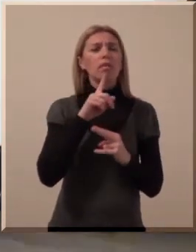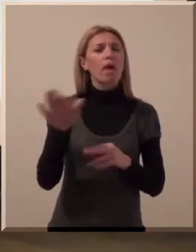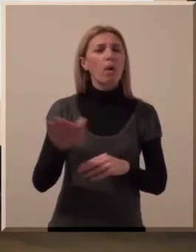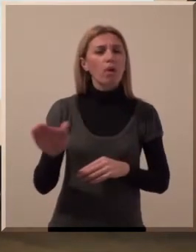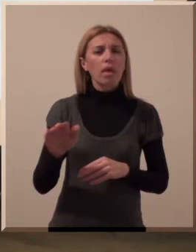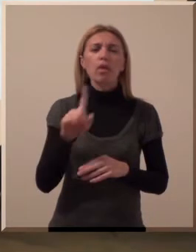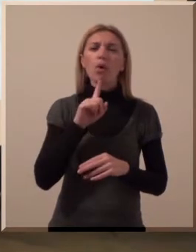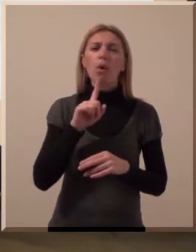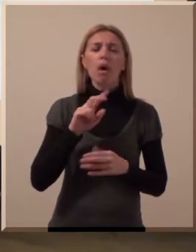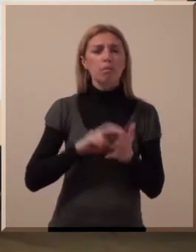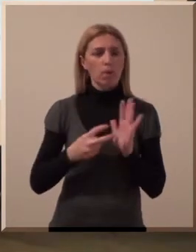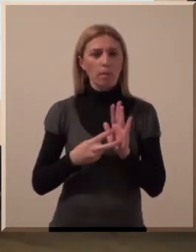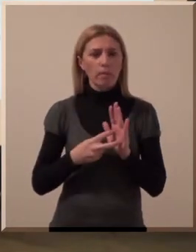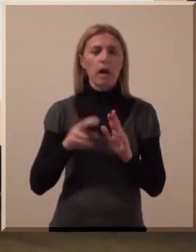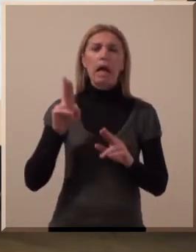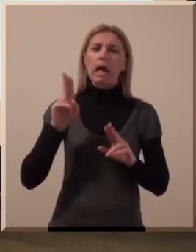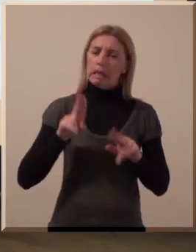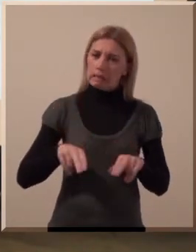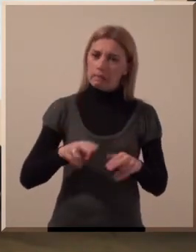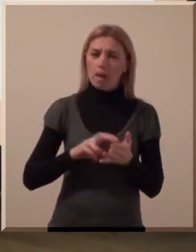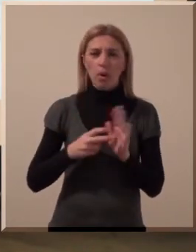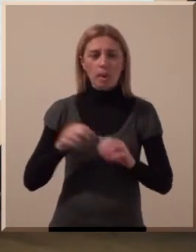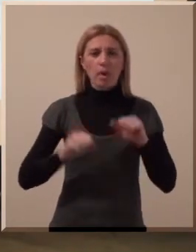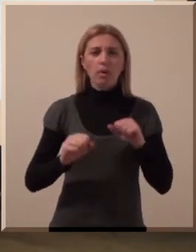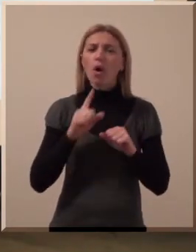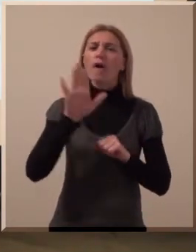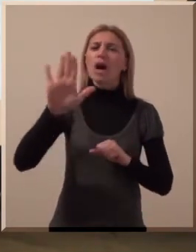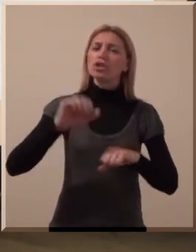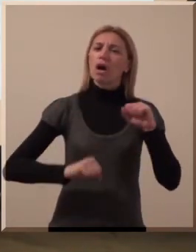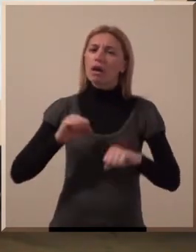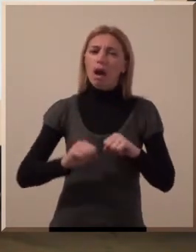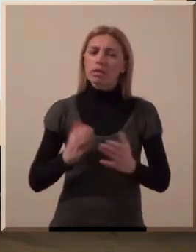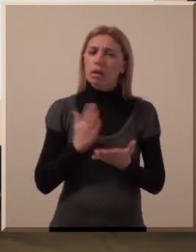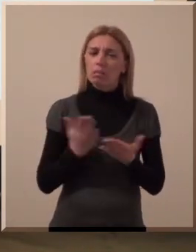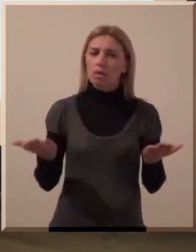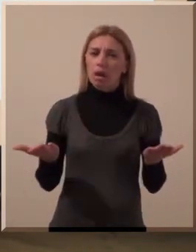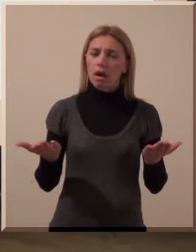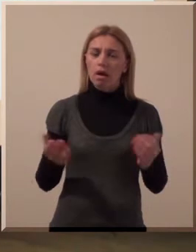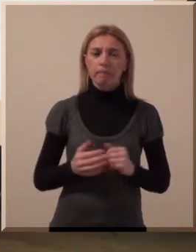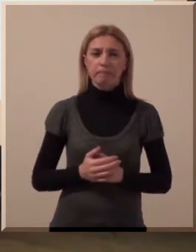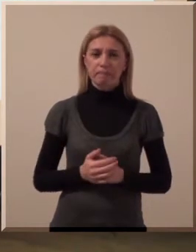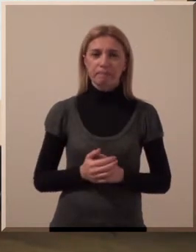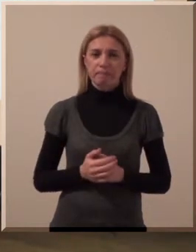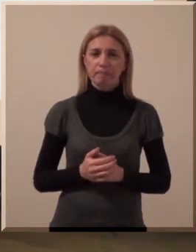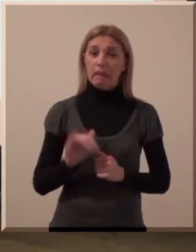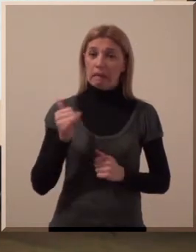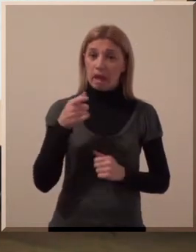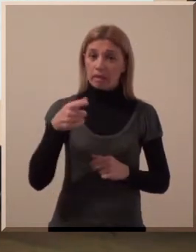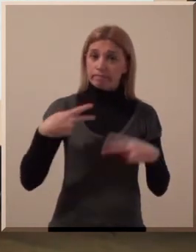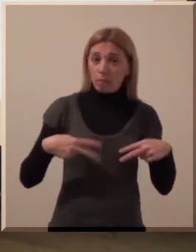imali susret sa nekim detetom koji je problematično, koji ima probleme u ponašanju? Koja je bila vaša reakcija?